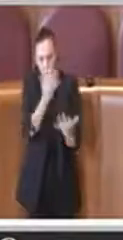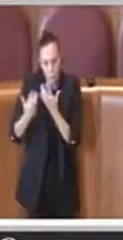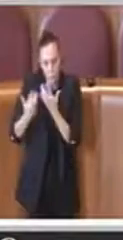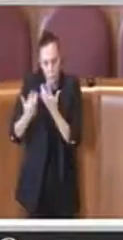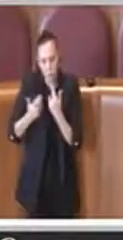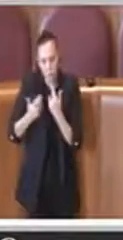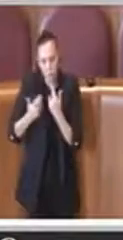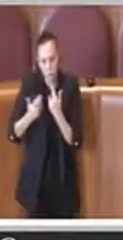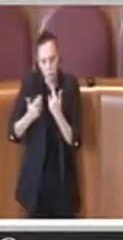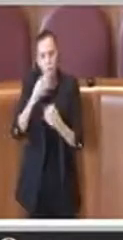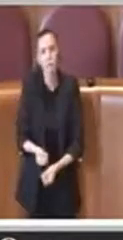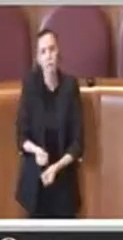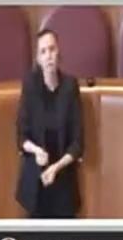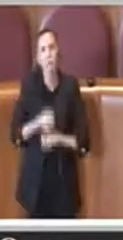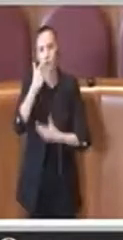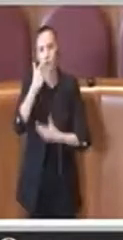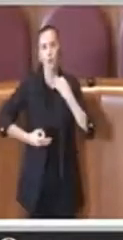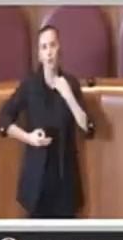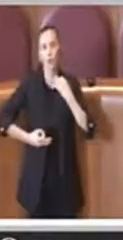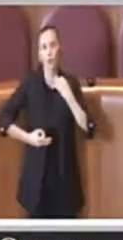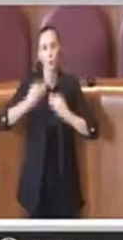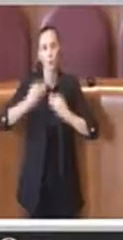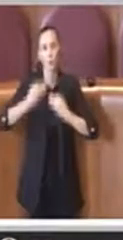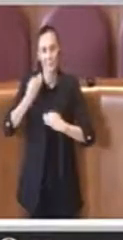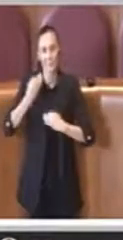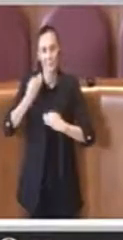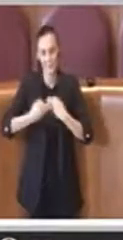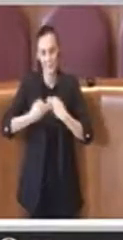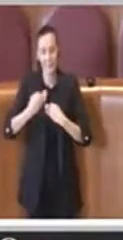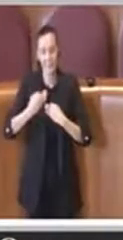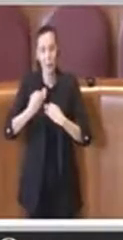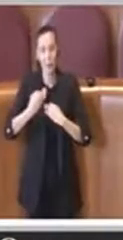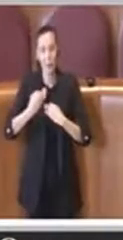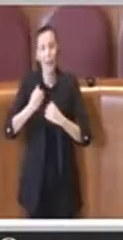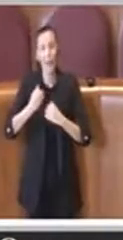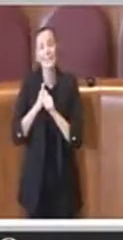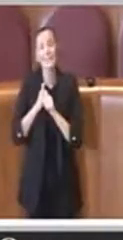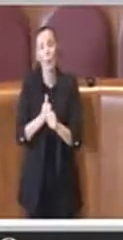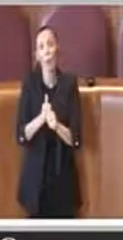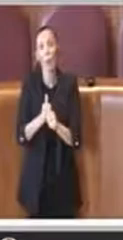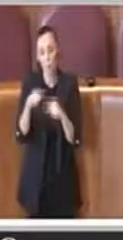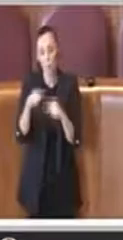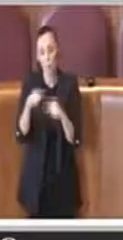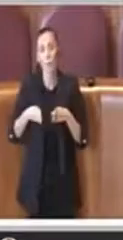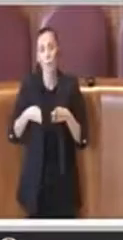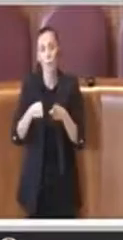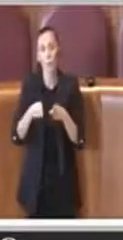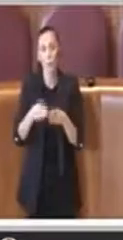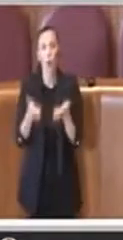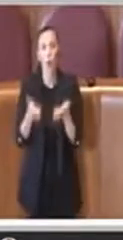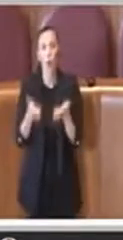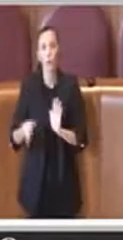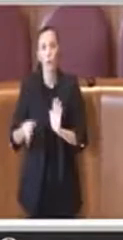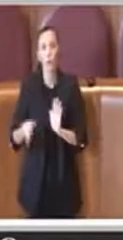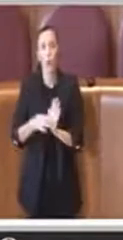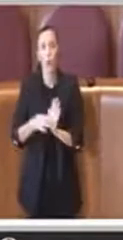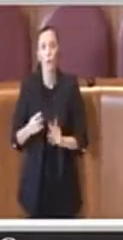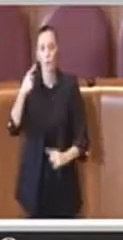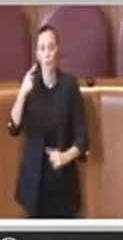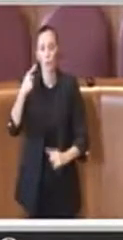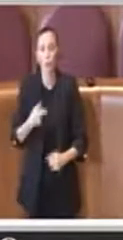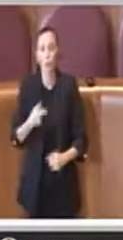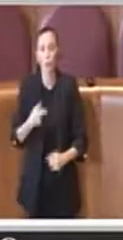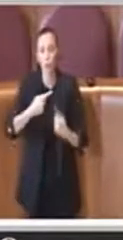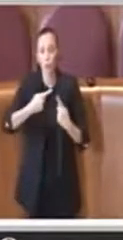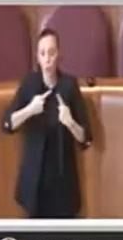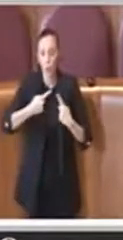un giudizio che andava proprio in questa direzione ora con l'ordine del giorno io mi auguro che